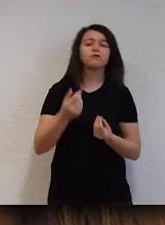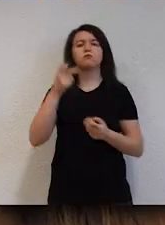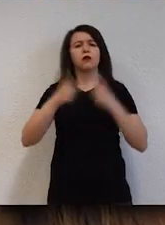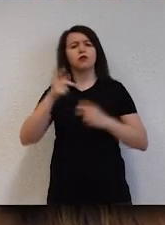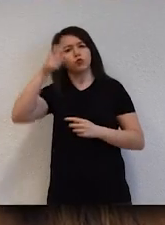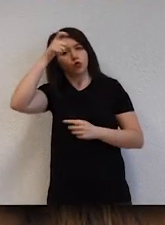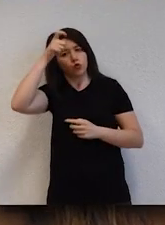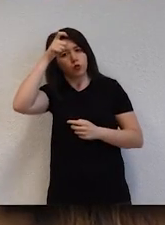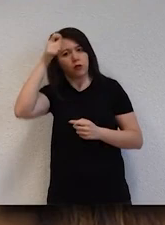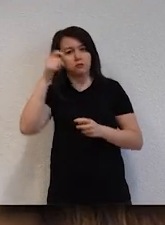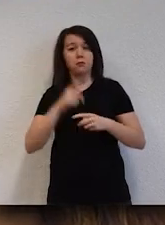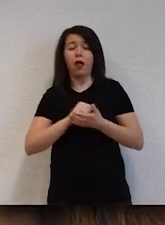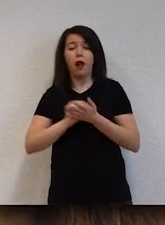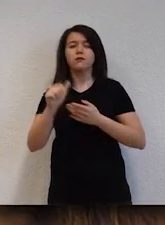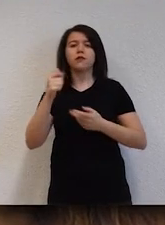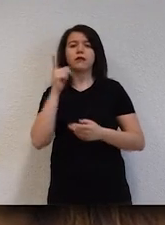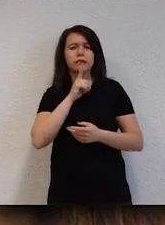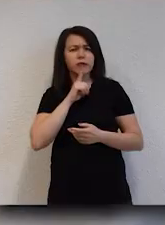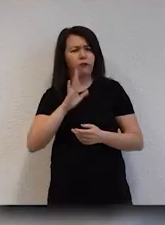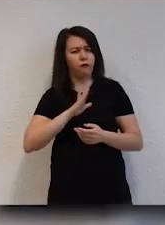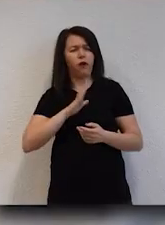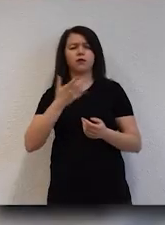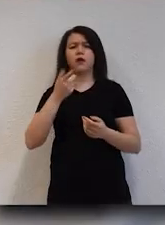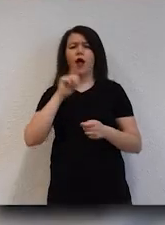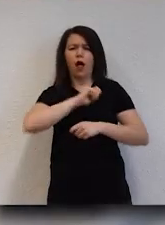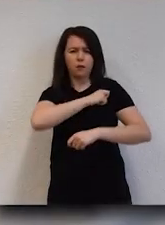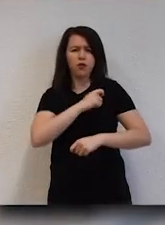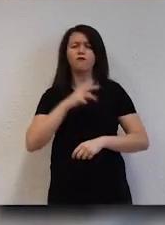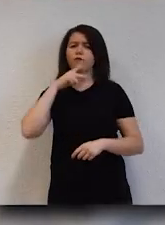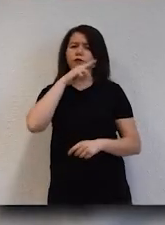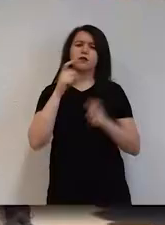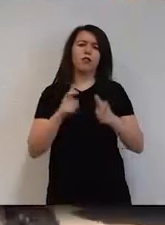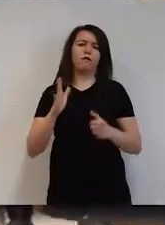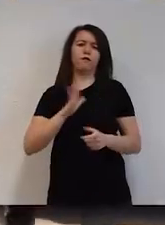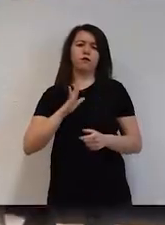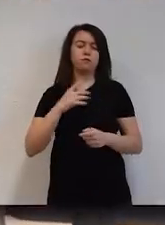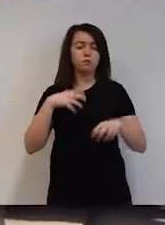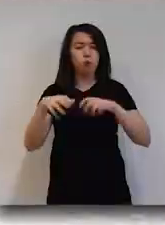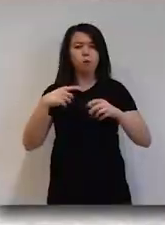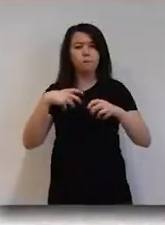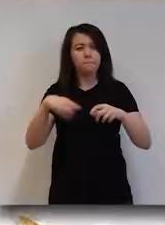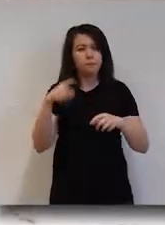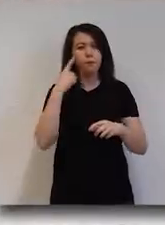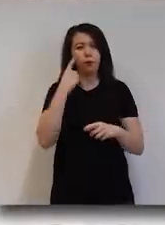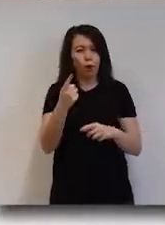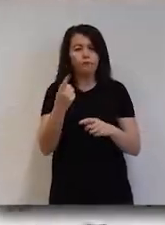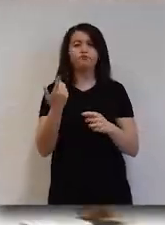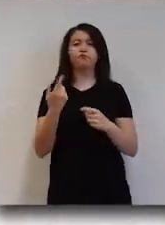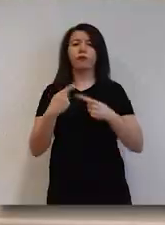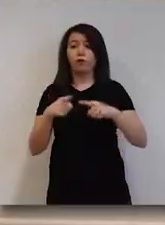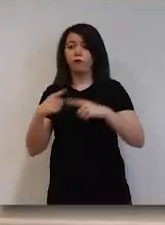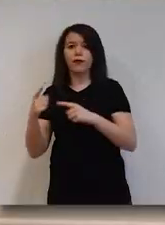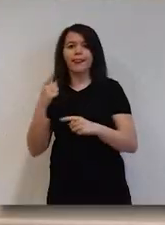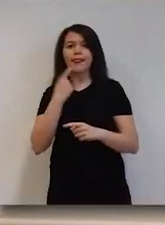tamamen Türkçe, bazılarında tamamen İngilizce, Almanca veya Fransızcadır. Fakültü ve bölümlerimizde verilen